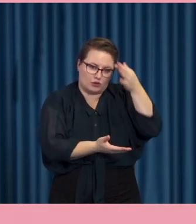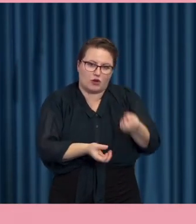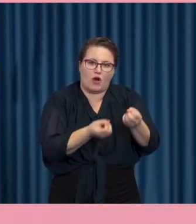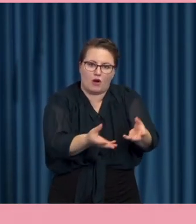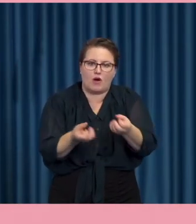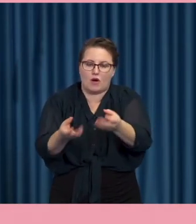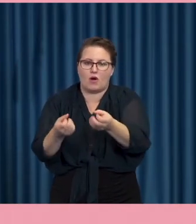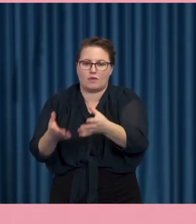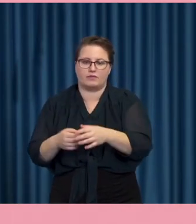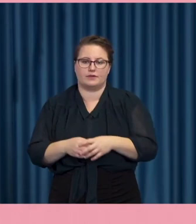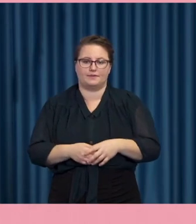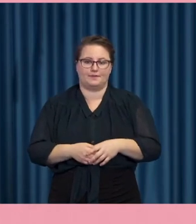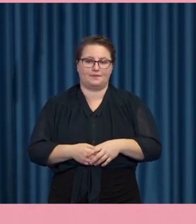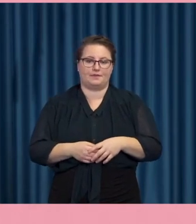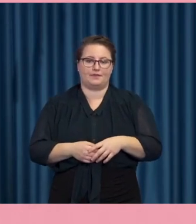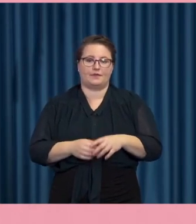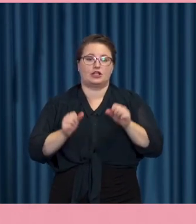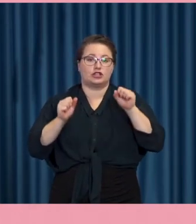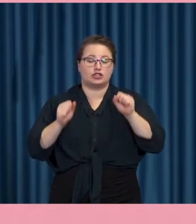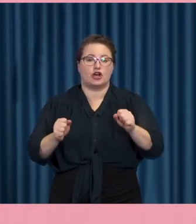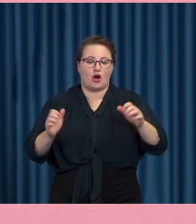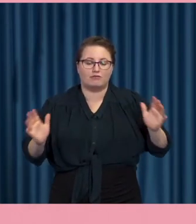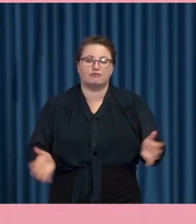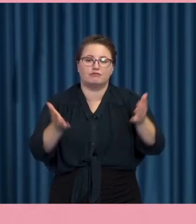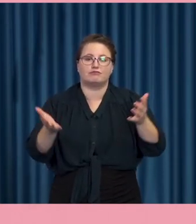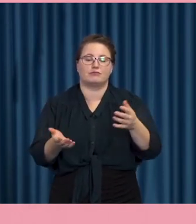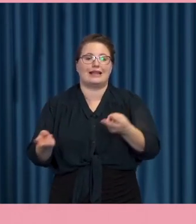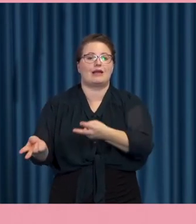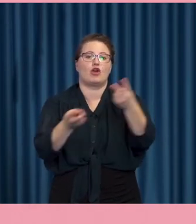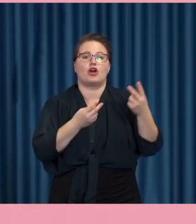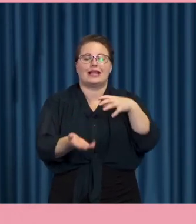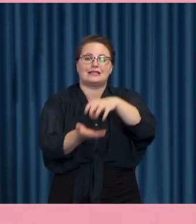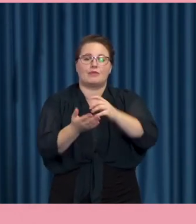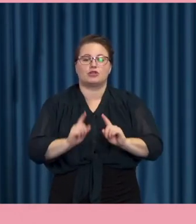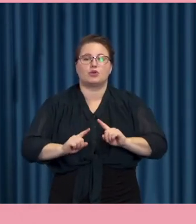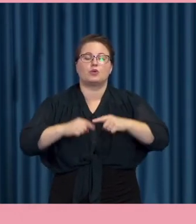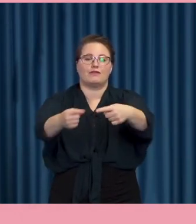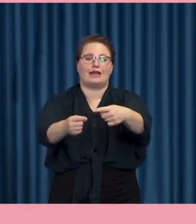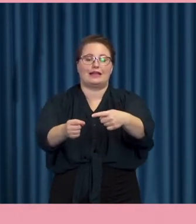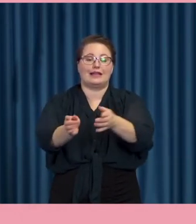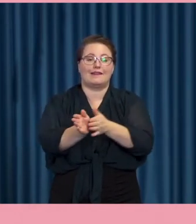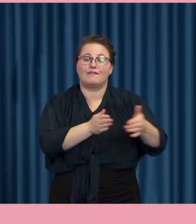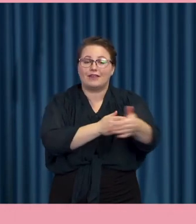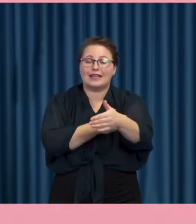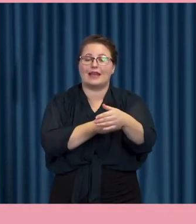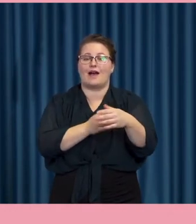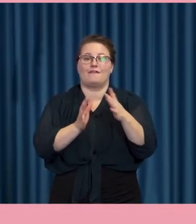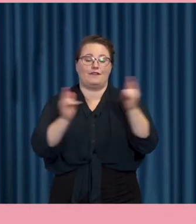ska verka för det demokratiska samhällets utveckling genom att bidra till kunskapsförmedling och fri